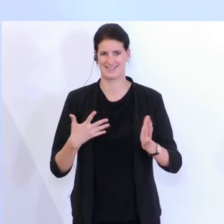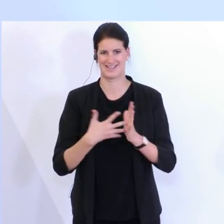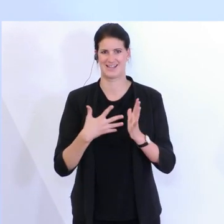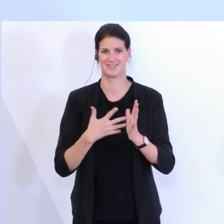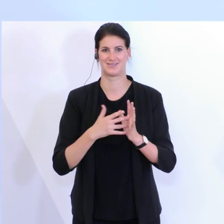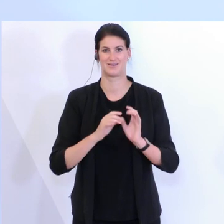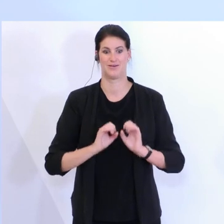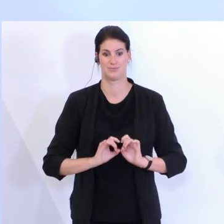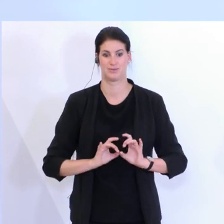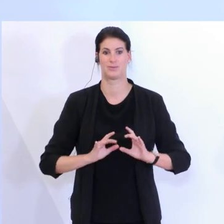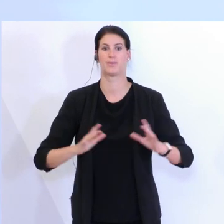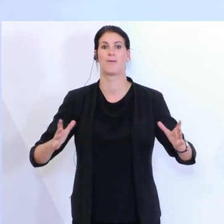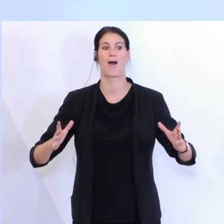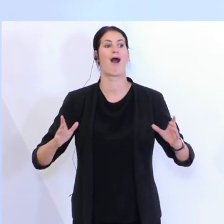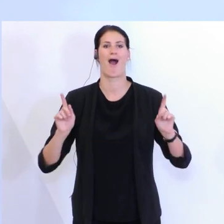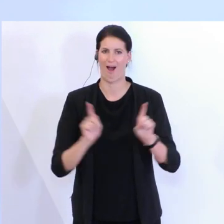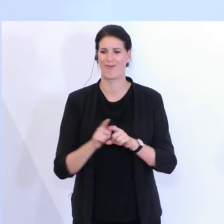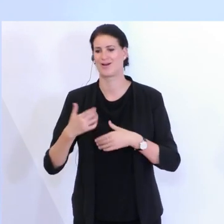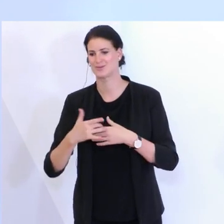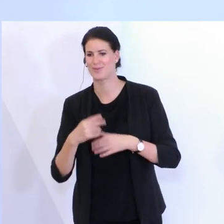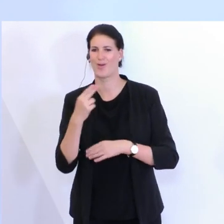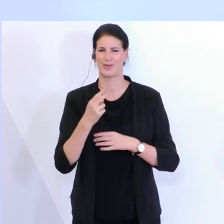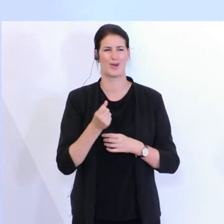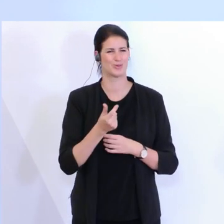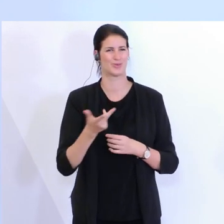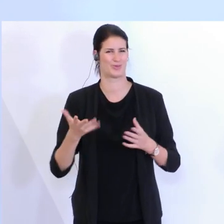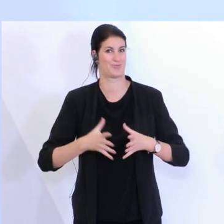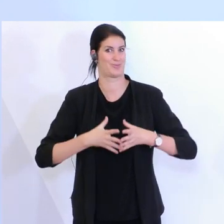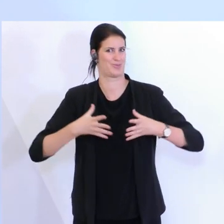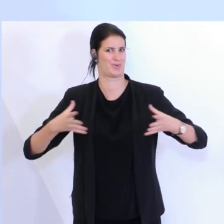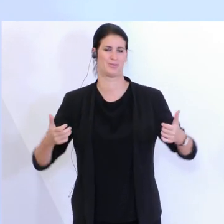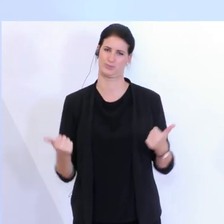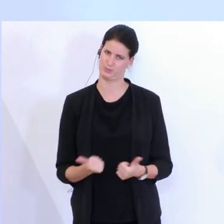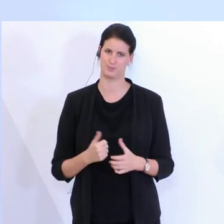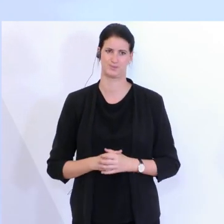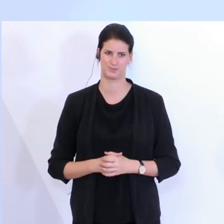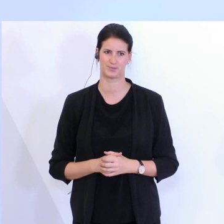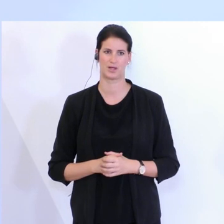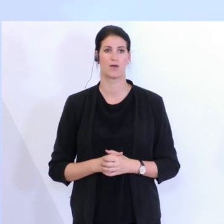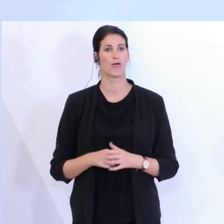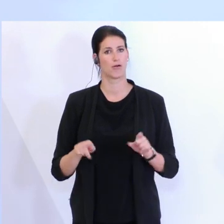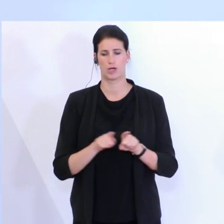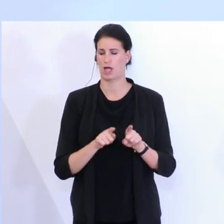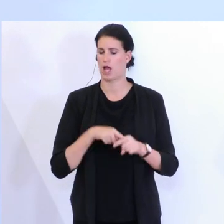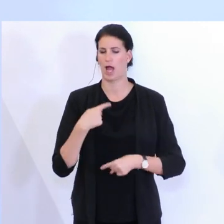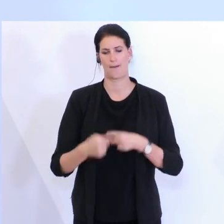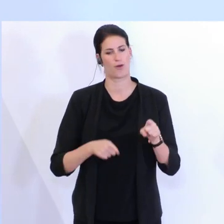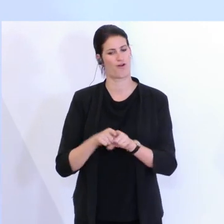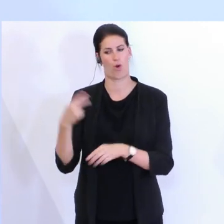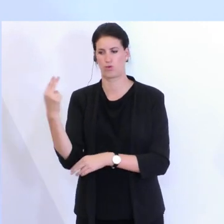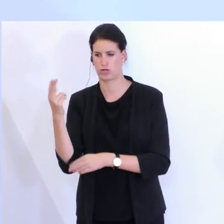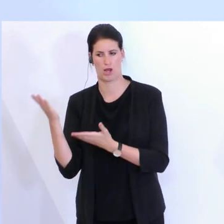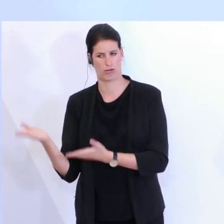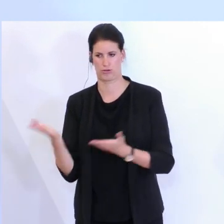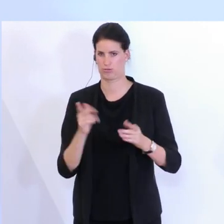Gastronomie. Und sie können ab 1. September quasi getestet werden. Es läuft so ab, wie es auch bereits bei der Hotellerie abläuft. Das ist